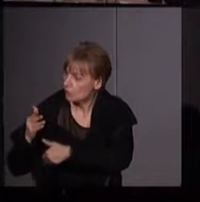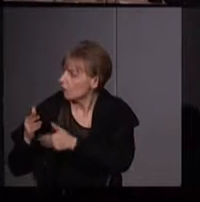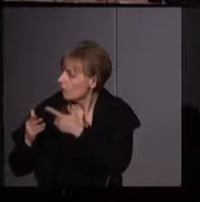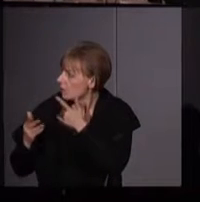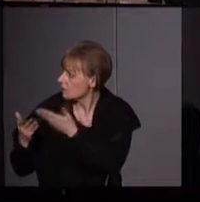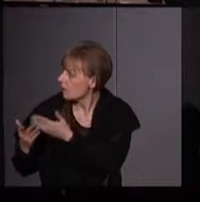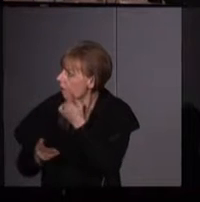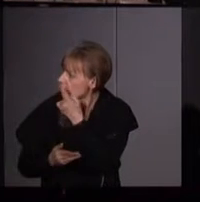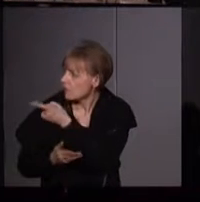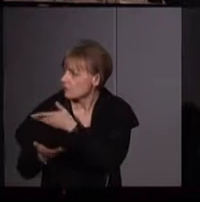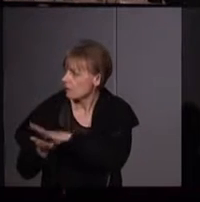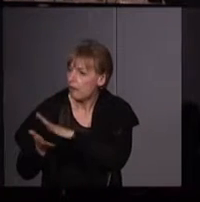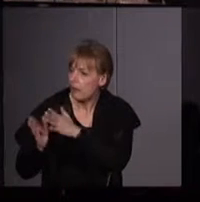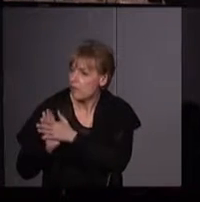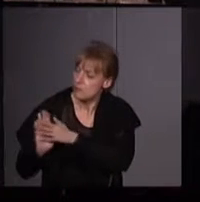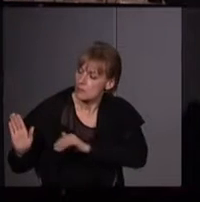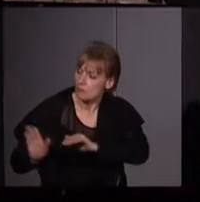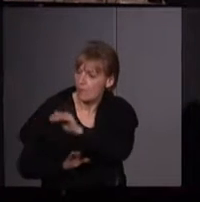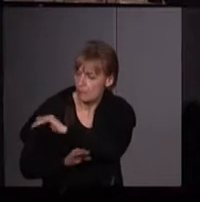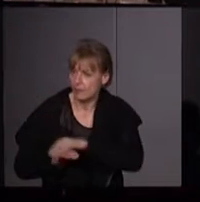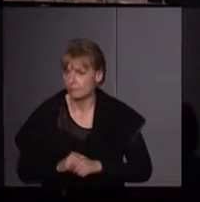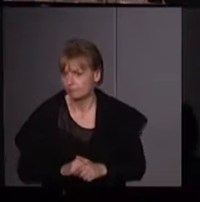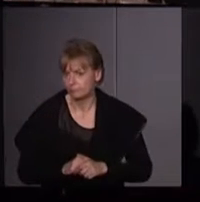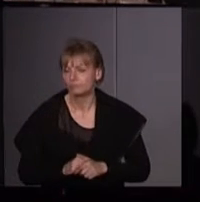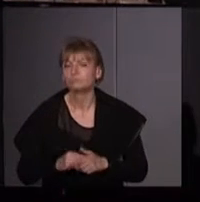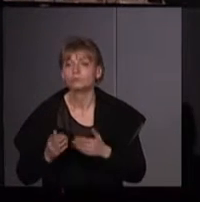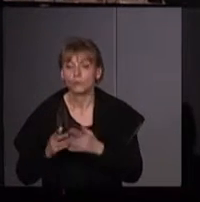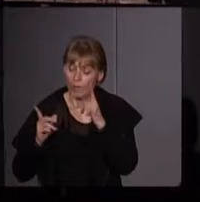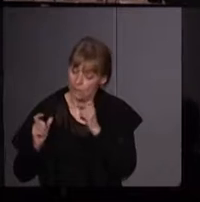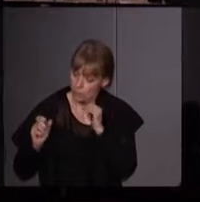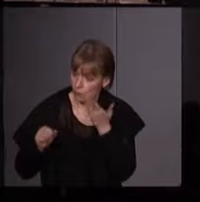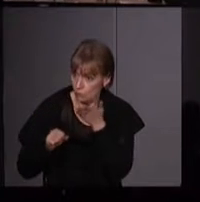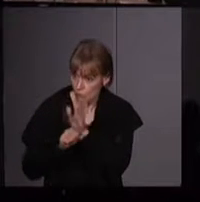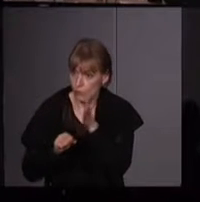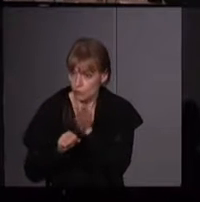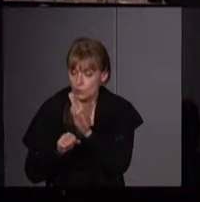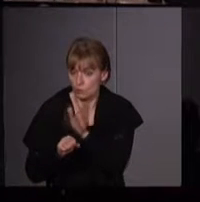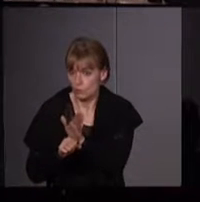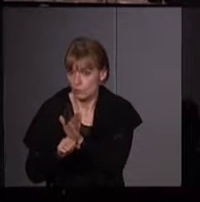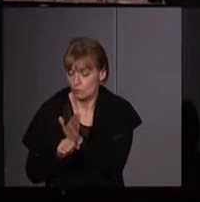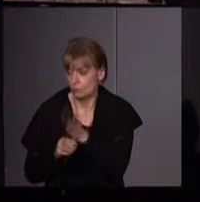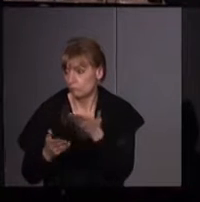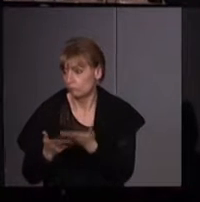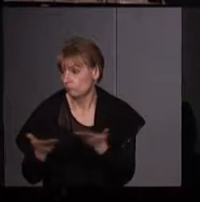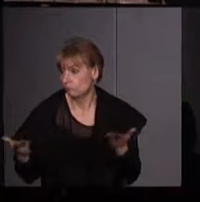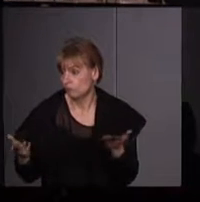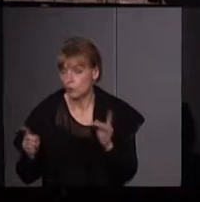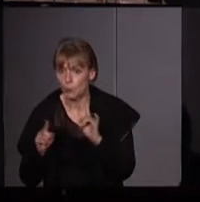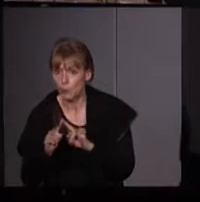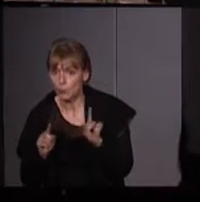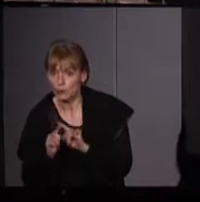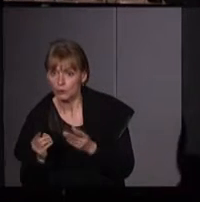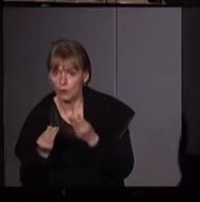le Glamorgan Archives à Cardiff. Et donc, on va passer en revue ces photos et puis, je vais juste donner quelques